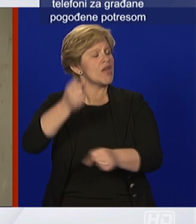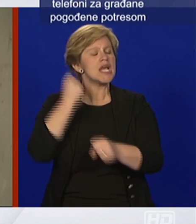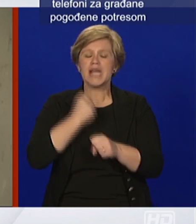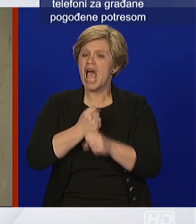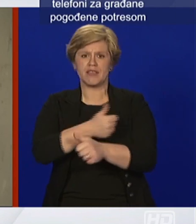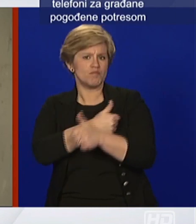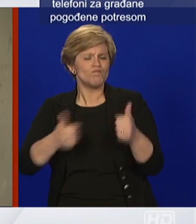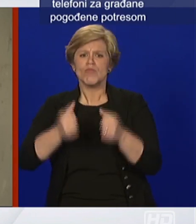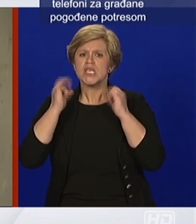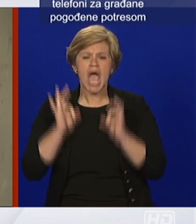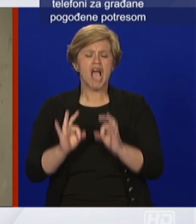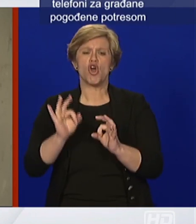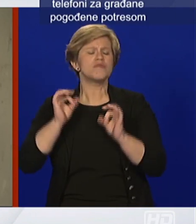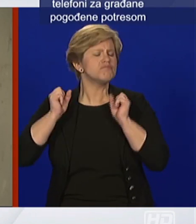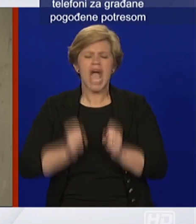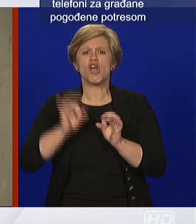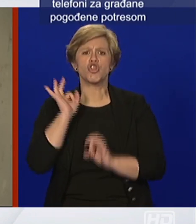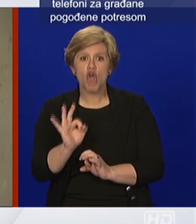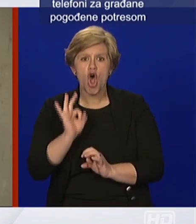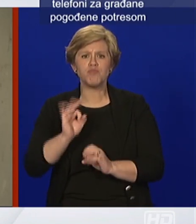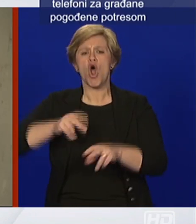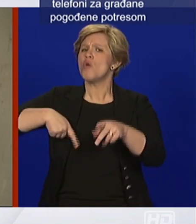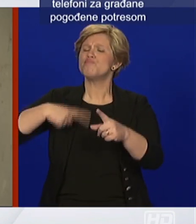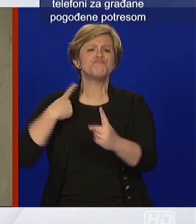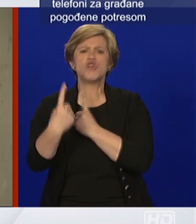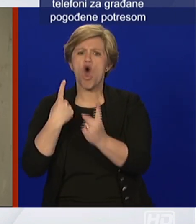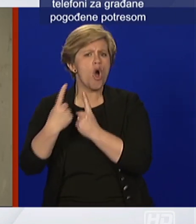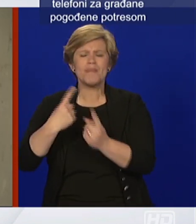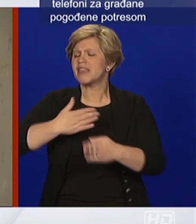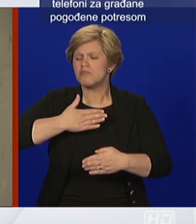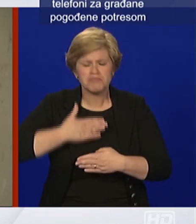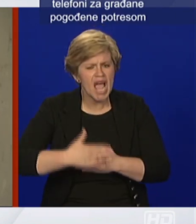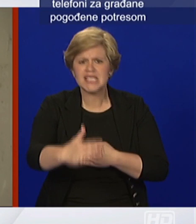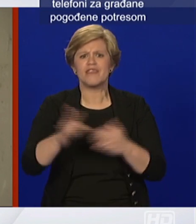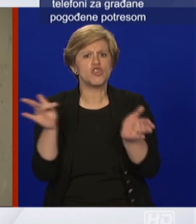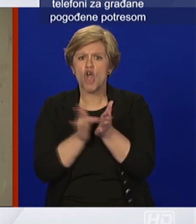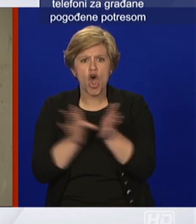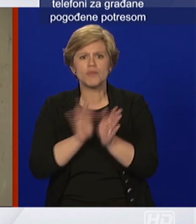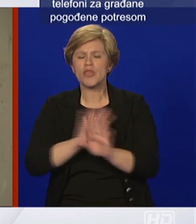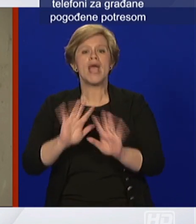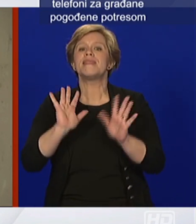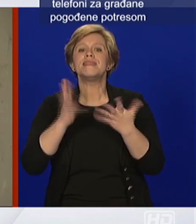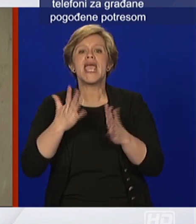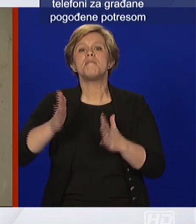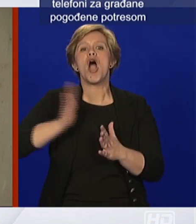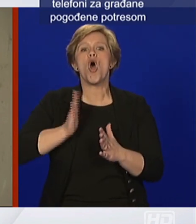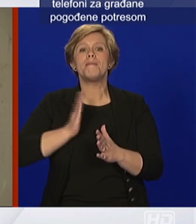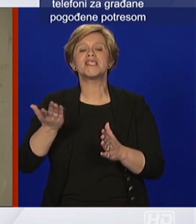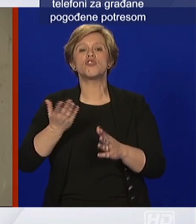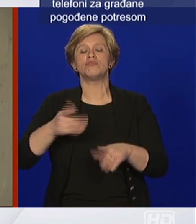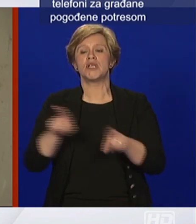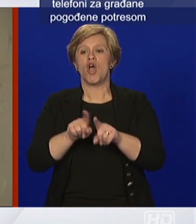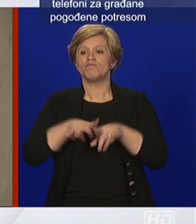način da promet ide i da nema opasnosti od širenja koronavirusa u